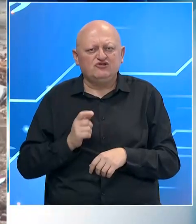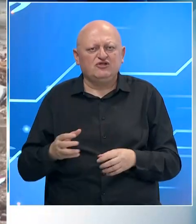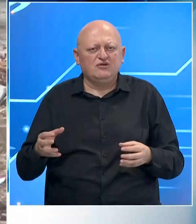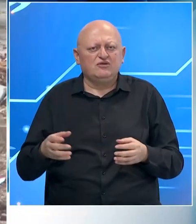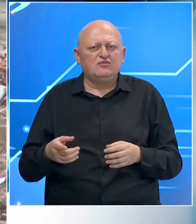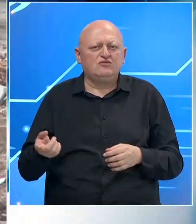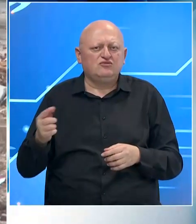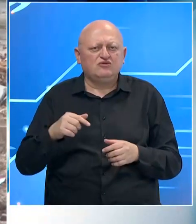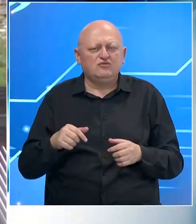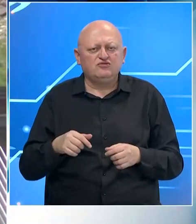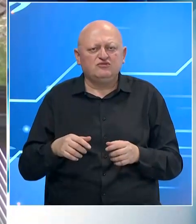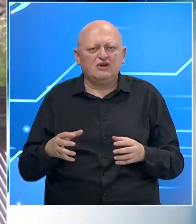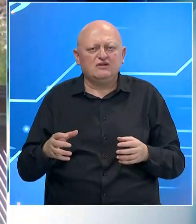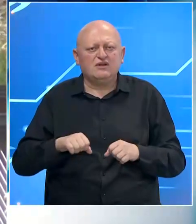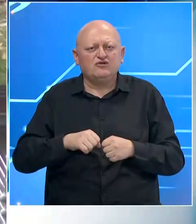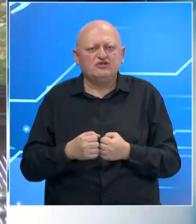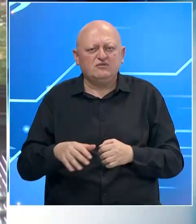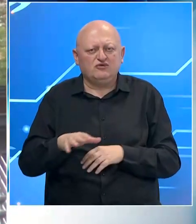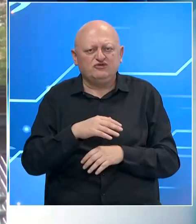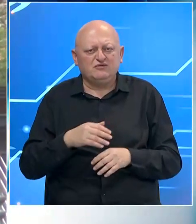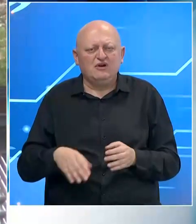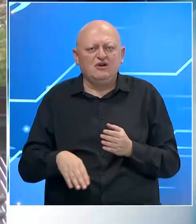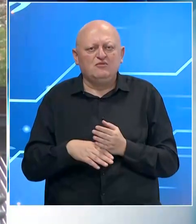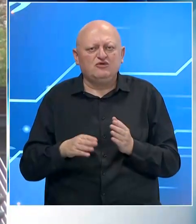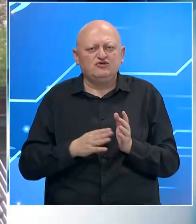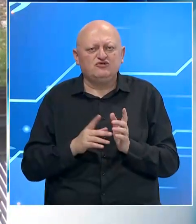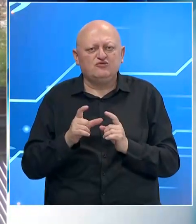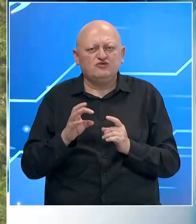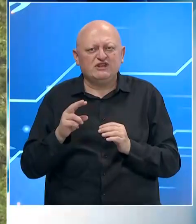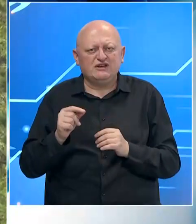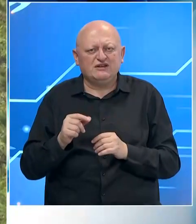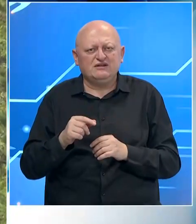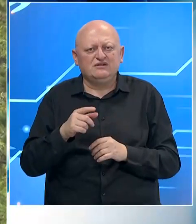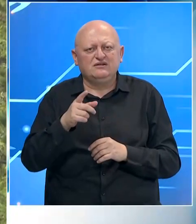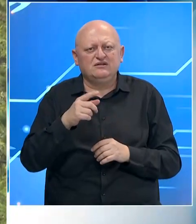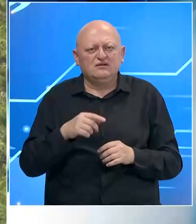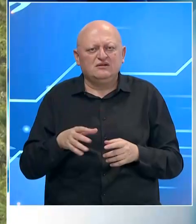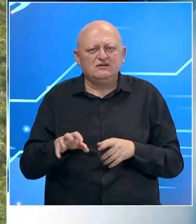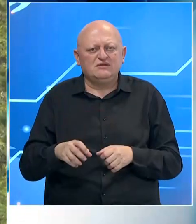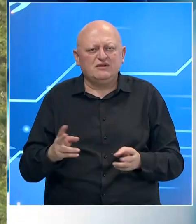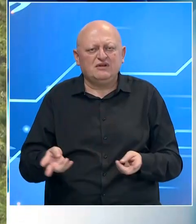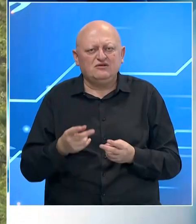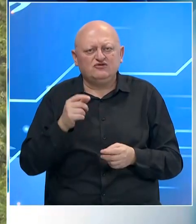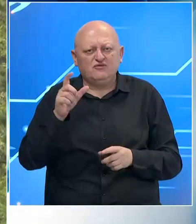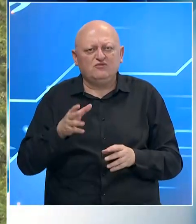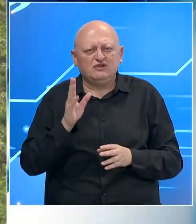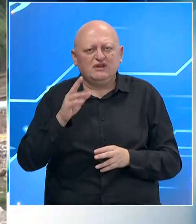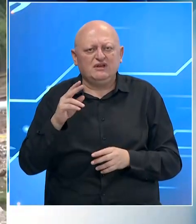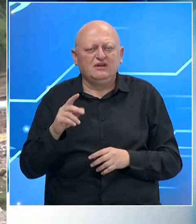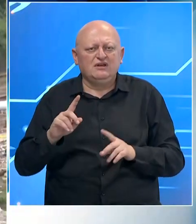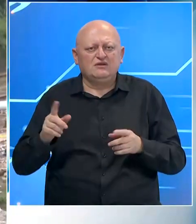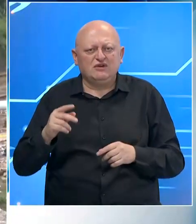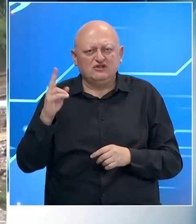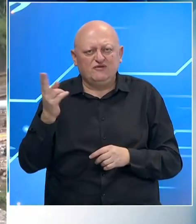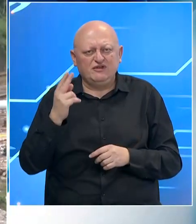satima se očekuje da budu na najugroženim područjima. Pomoć musar tima sa psima za potrage i ljudstvom uputila je